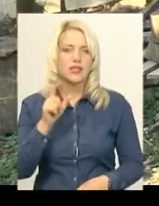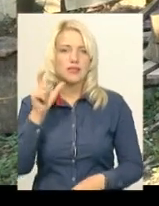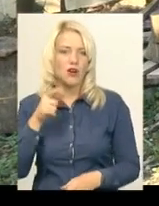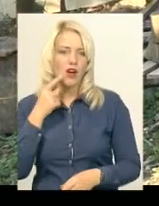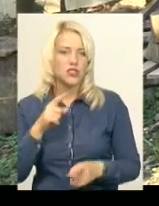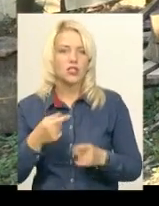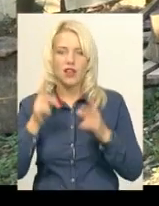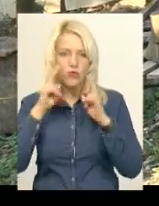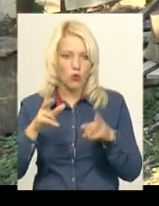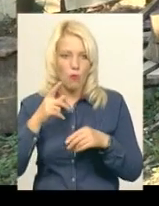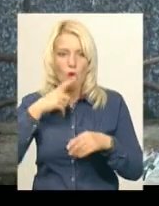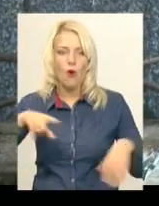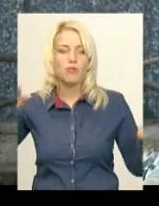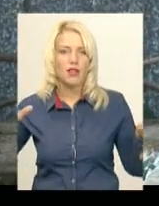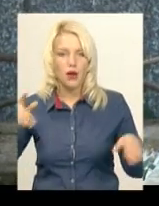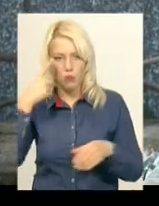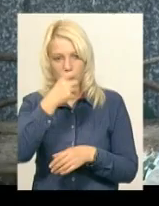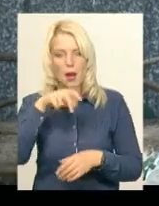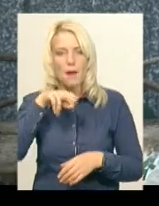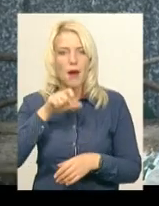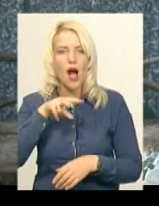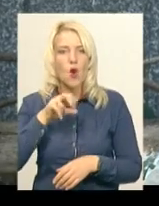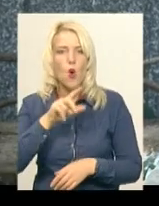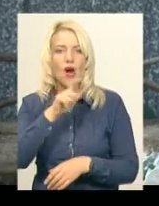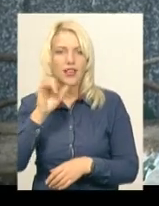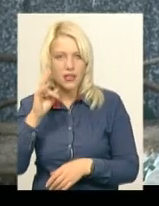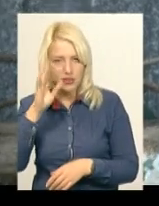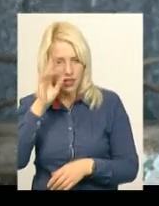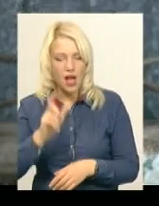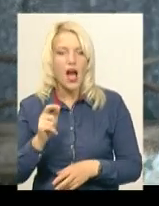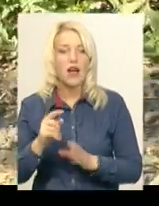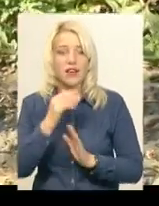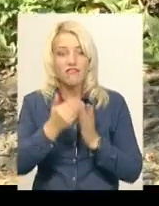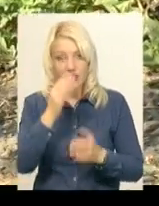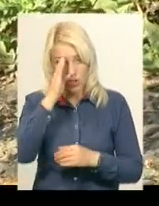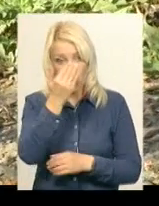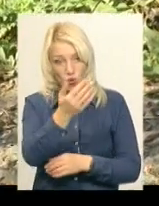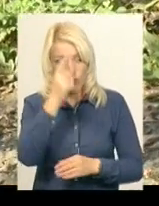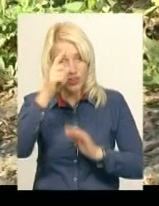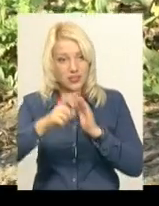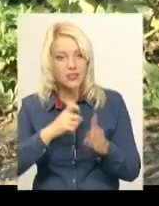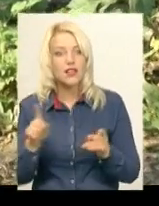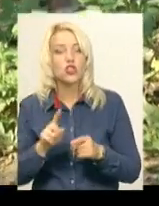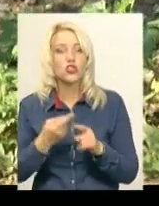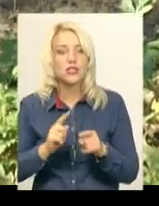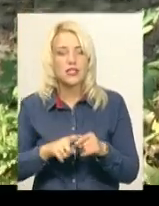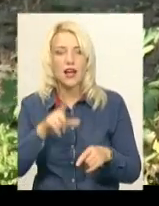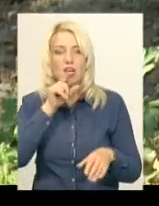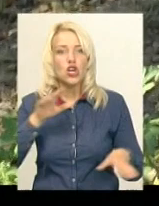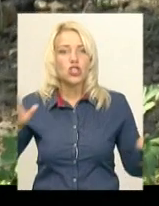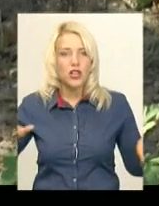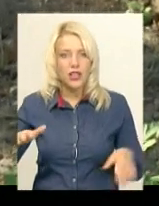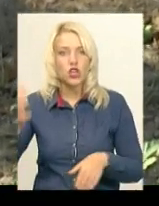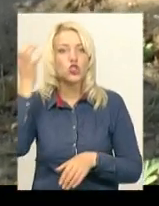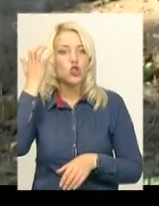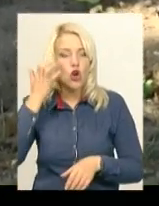про невідомого їй птаха повідомила Сергію Пальохину. І саме від нього жінка дізналася, що це чорний лелек, який занесений до Червоної книги. І щоднем